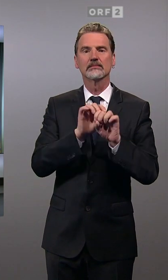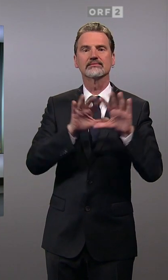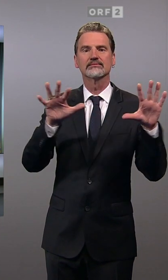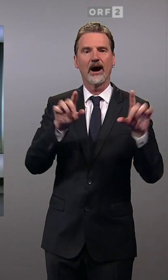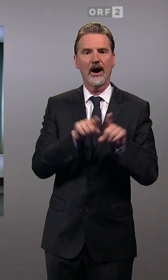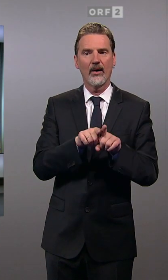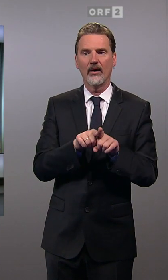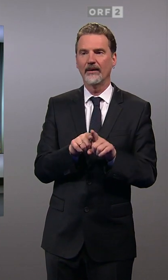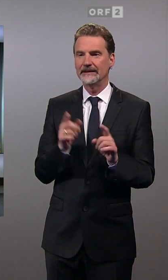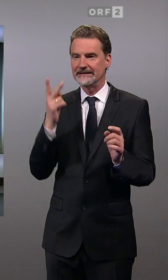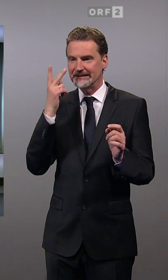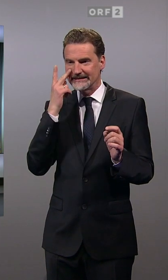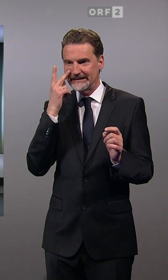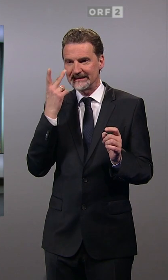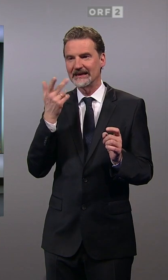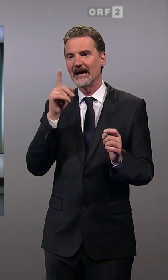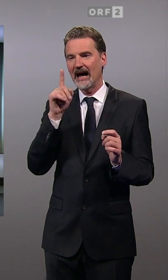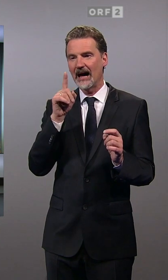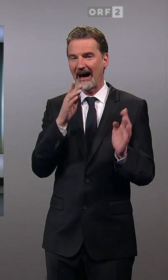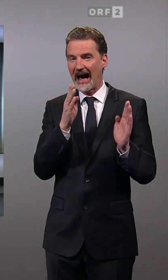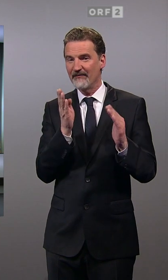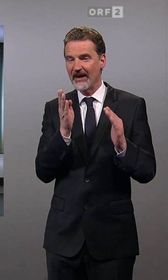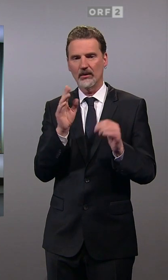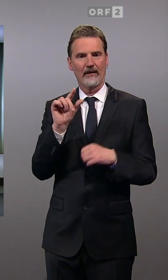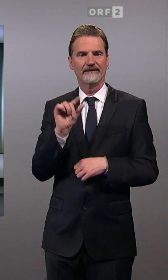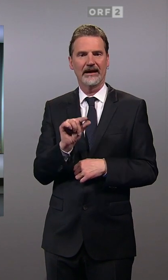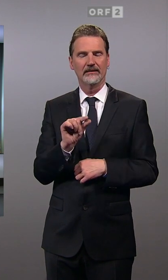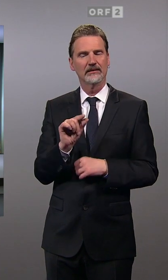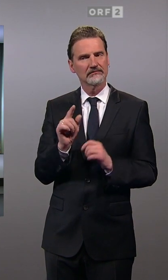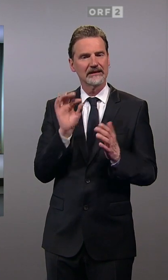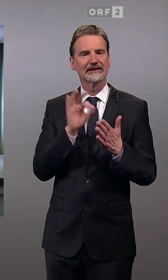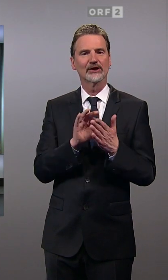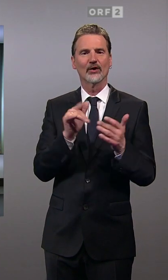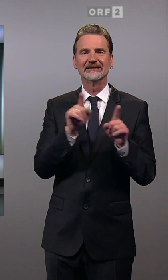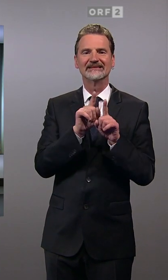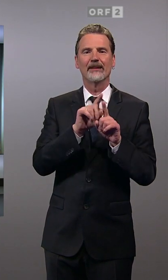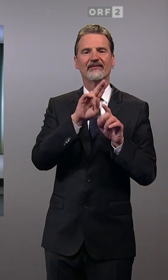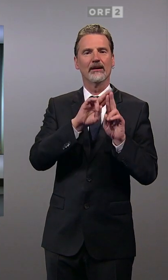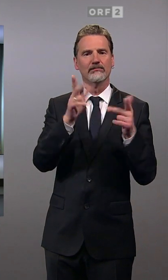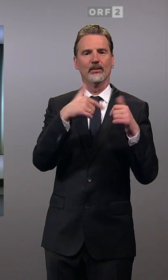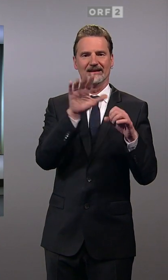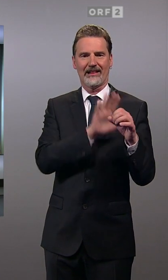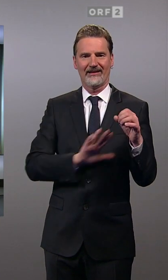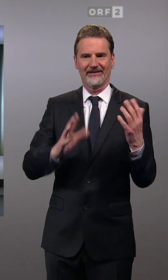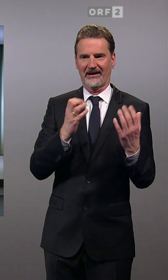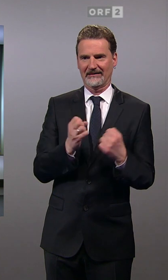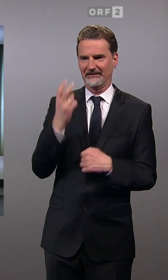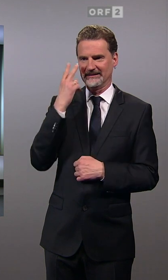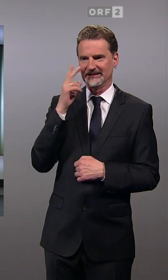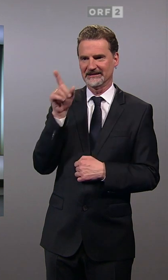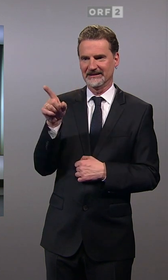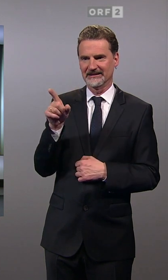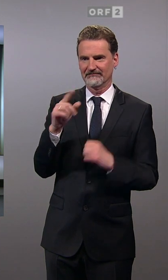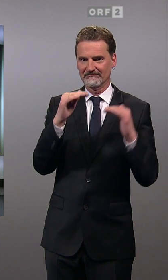bei allen Gemeinden die geringste Abweichung gegeben. Von den 573 Gemeinden ist Königstetten, also